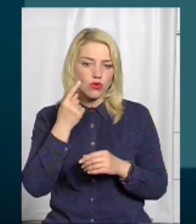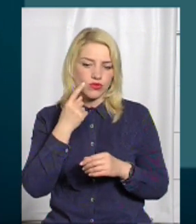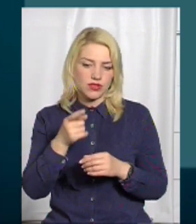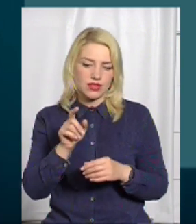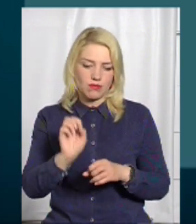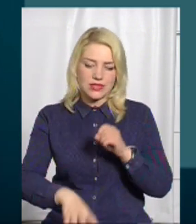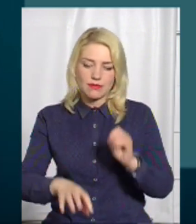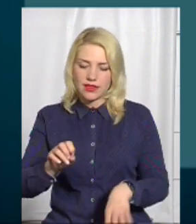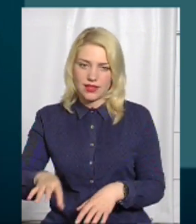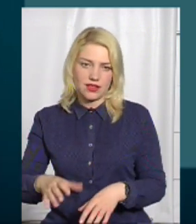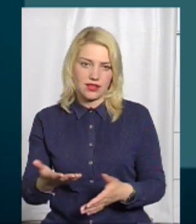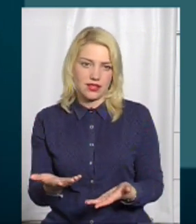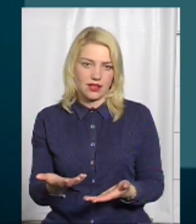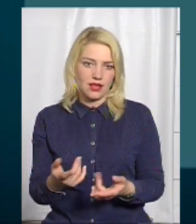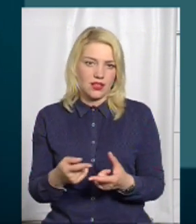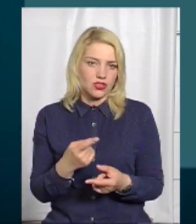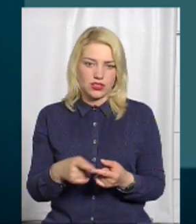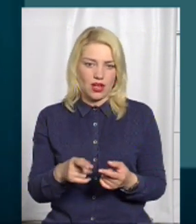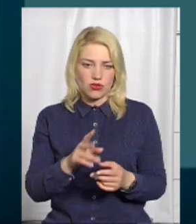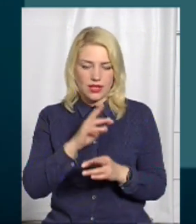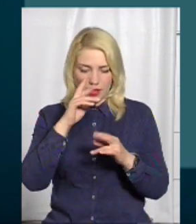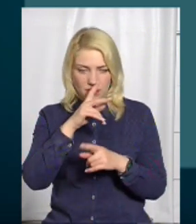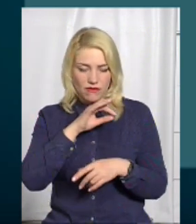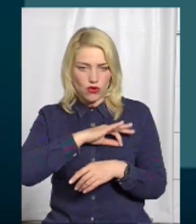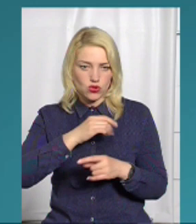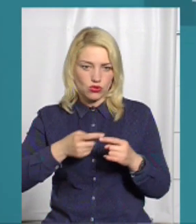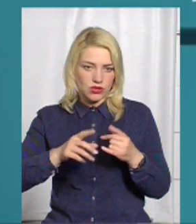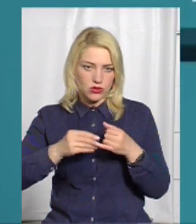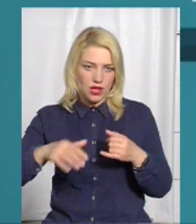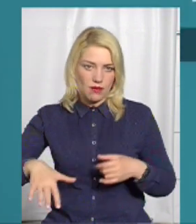кидати, чи просто якось інакше використовувати цей клаптик землі.